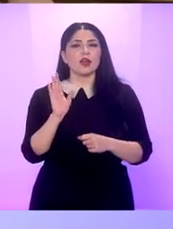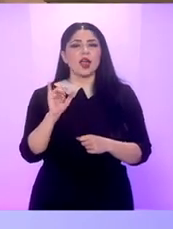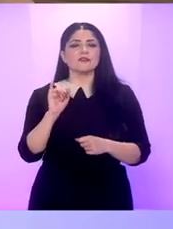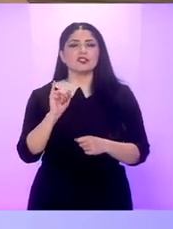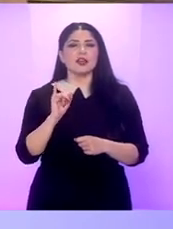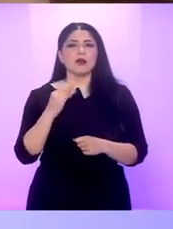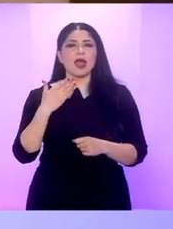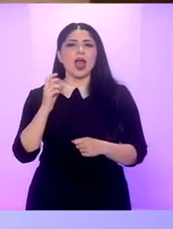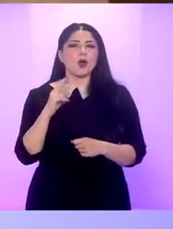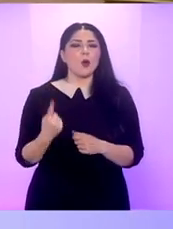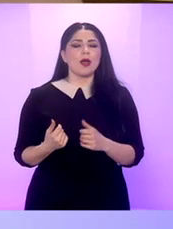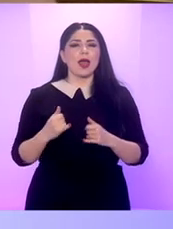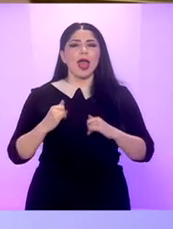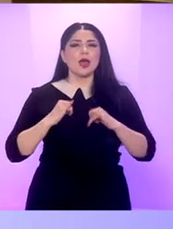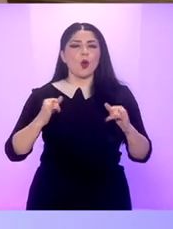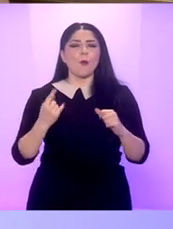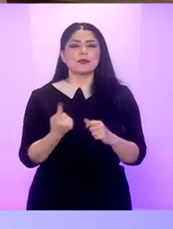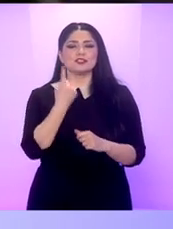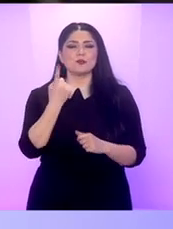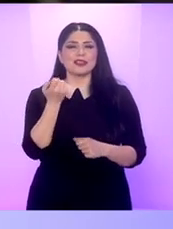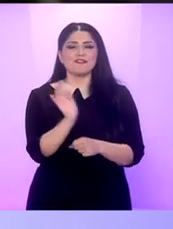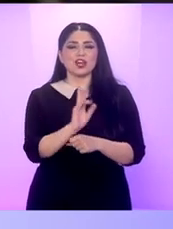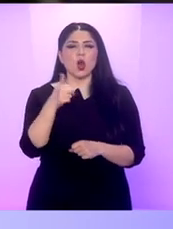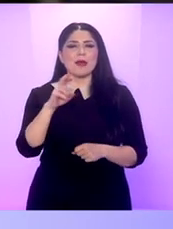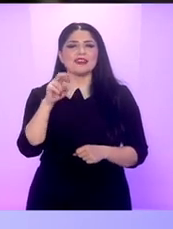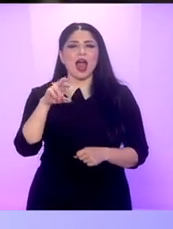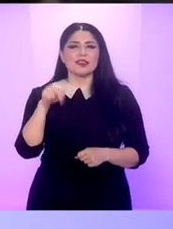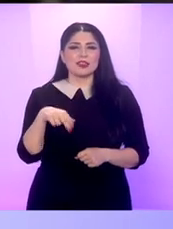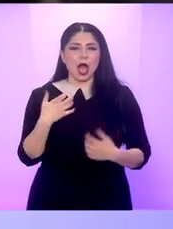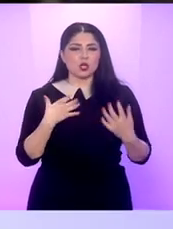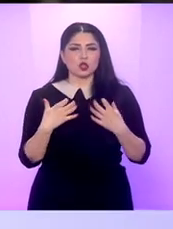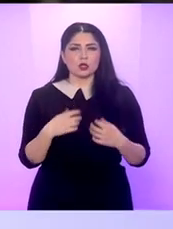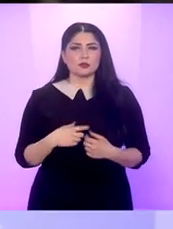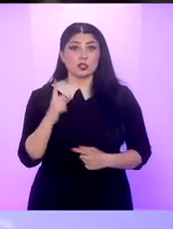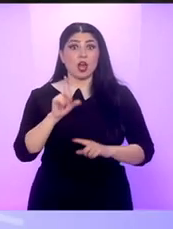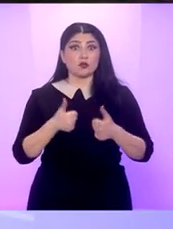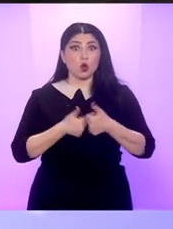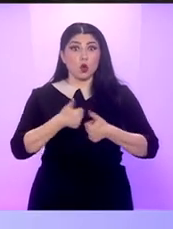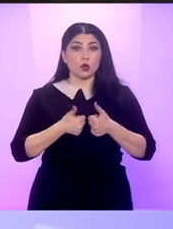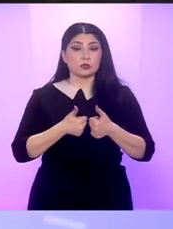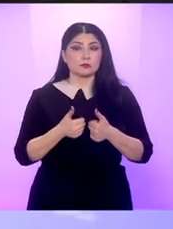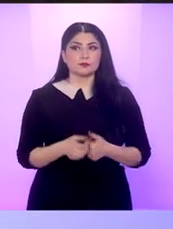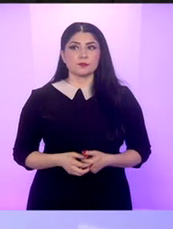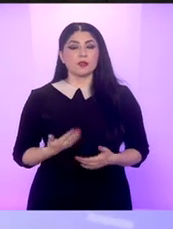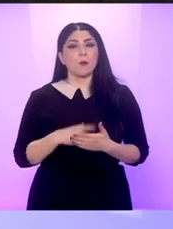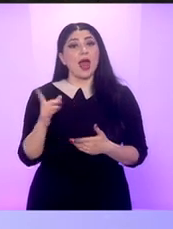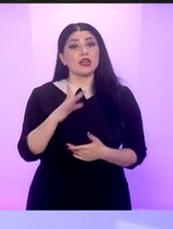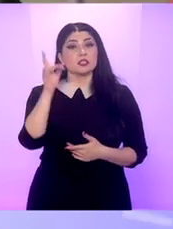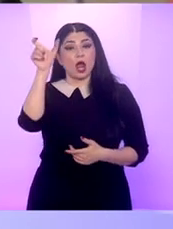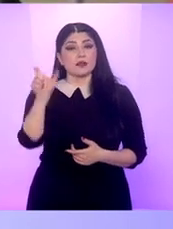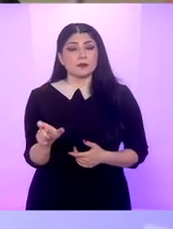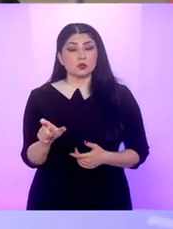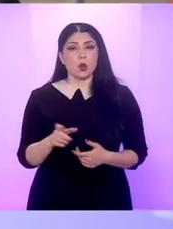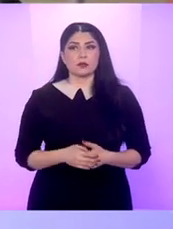Cum a fost prestației? Da, și acolo, deși a avut o concurență destul de strânsă pentru că și Carey Mulligan și Vanessa Kirby